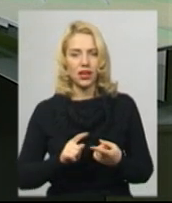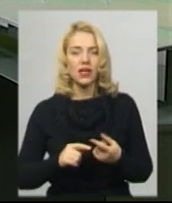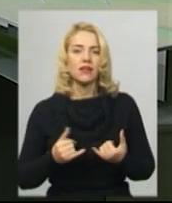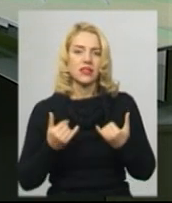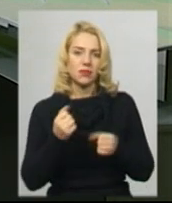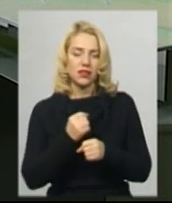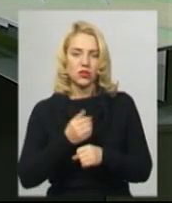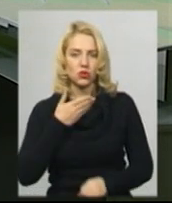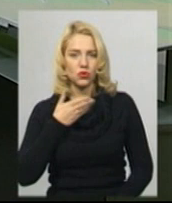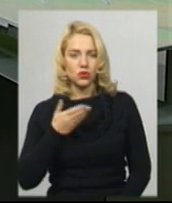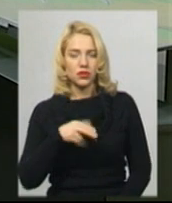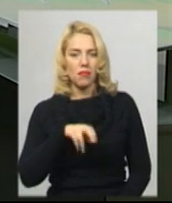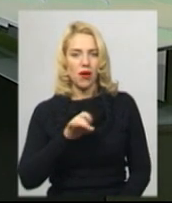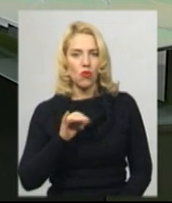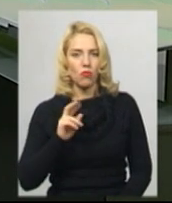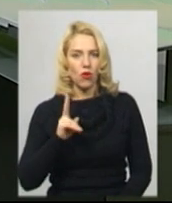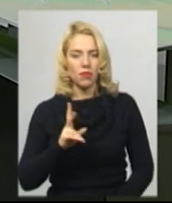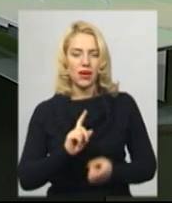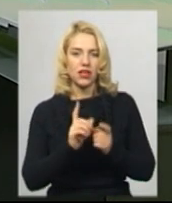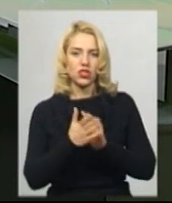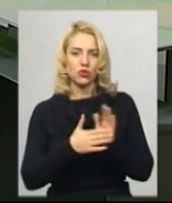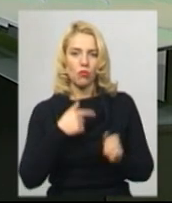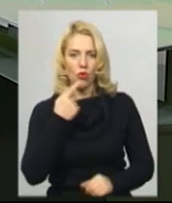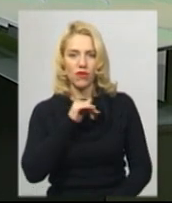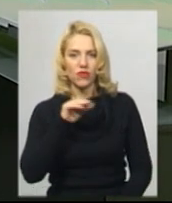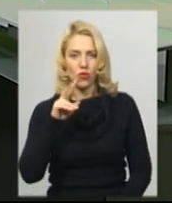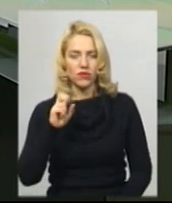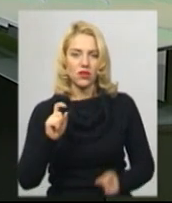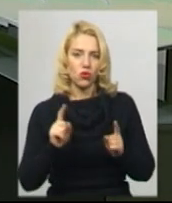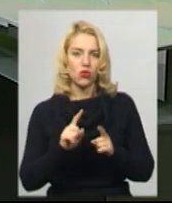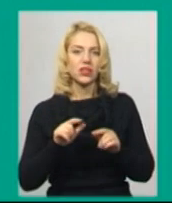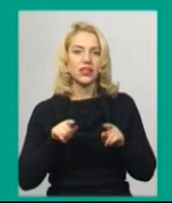На жесту мову перекладає Оксана Фіновська. Коротко про головні події та теми дня.